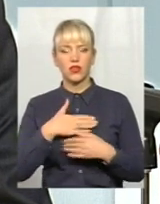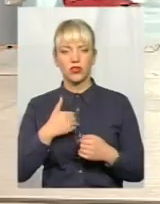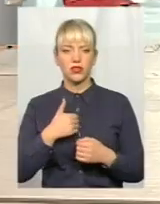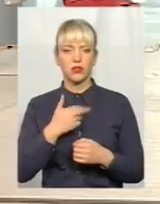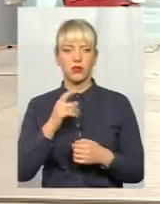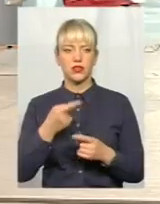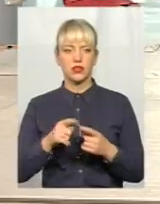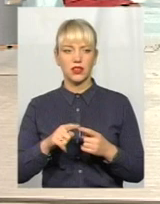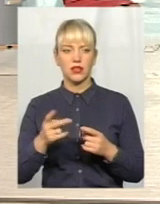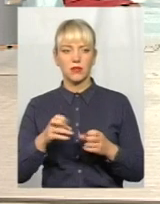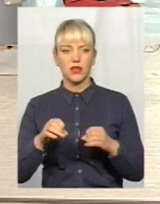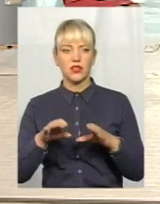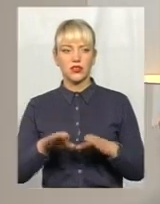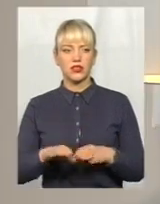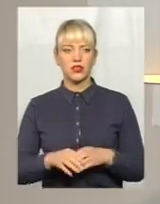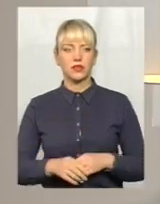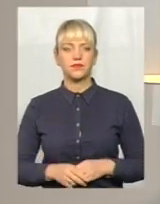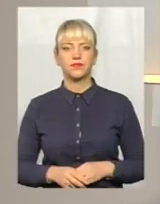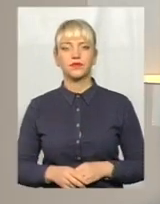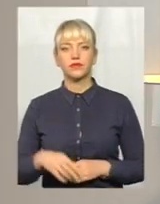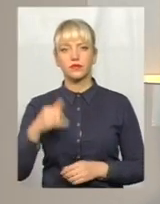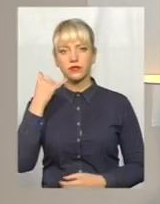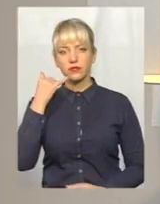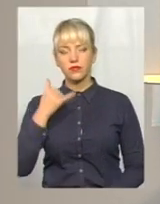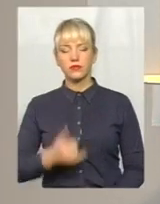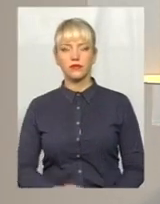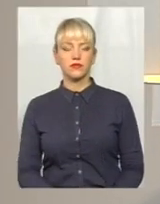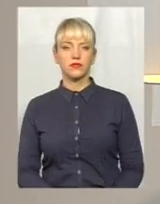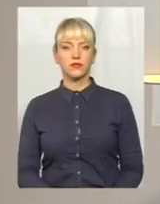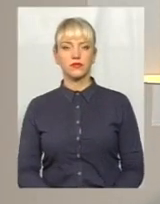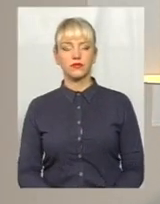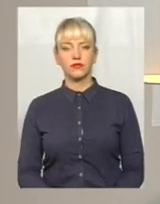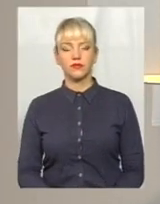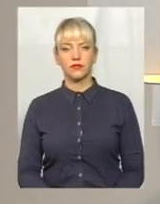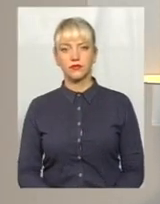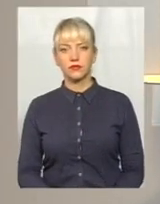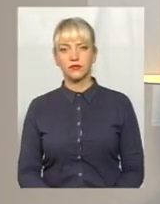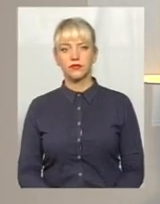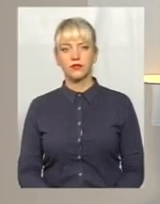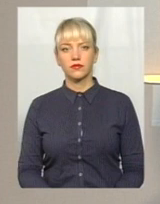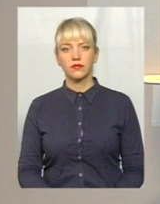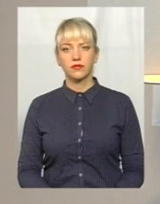зрушити з місця. Всі разом. пані Лесі, у нас вже є на зв'язку глядач, давайте почуємо його питання. Добрий вечір.